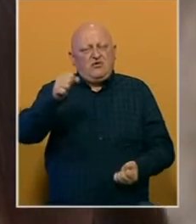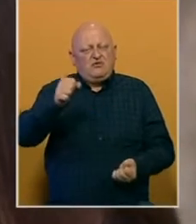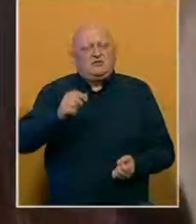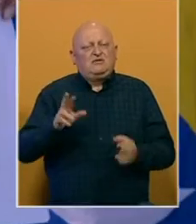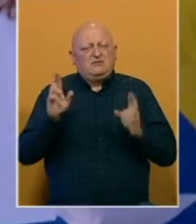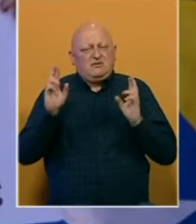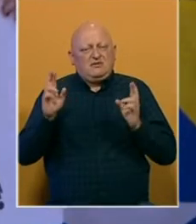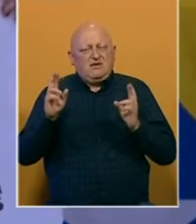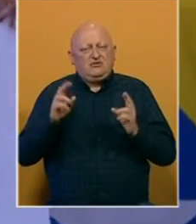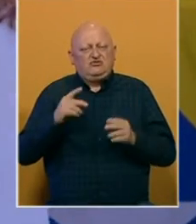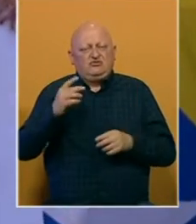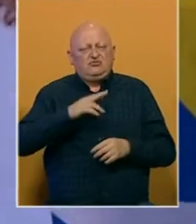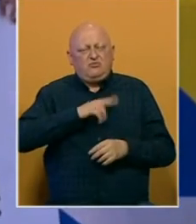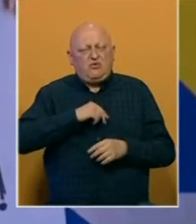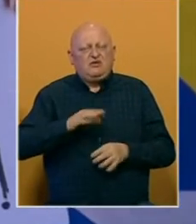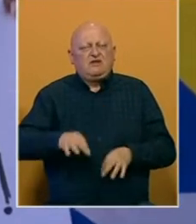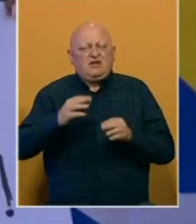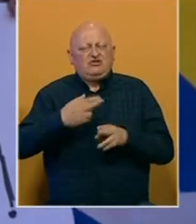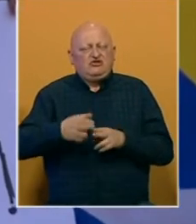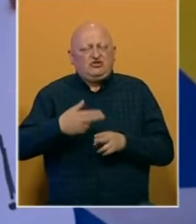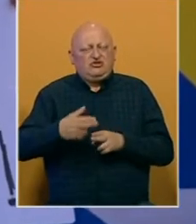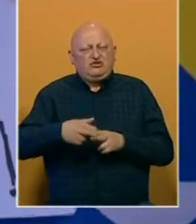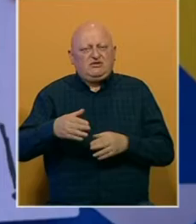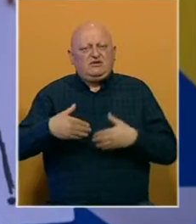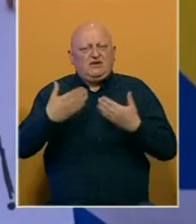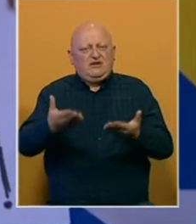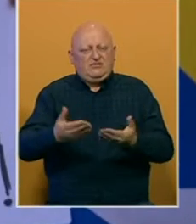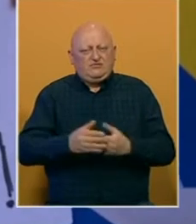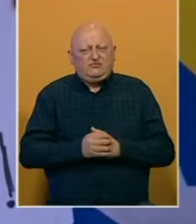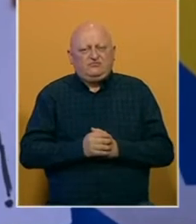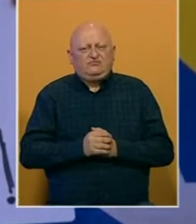nadajući se da će nadležni ubrzo iznaći rješenje za izdavanje.